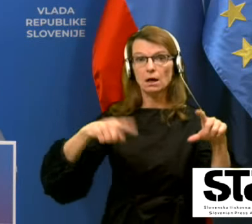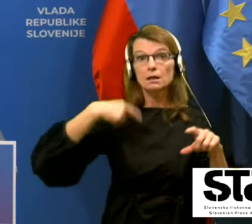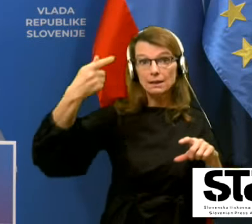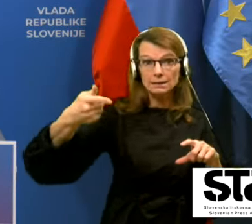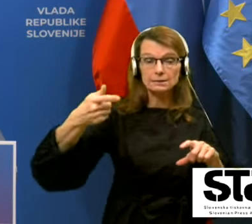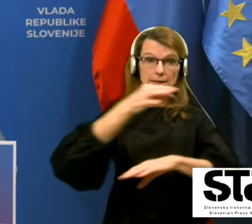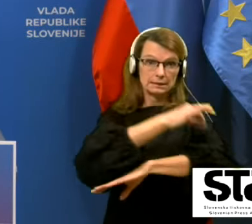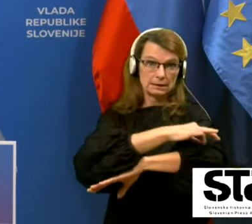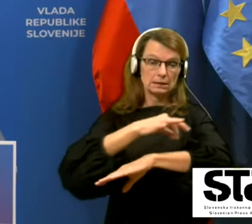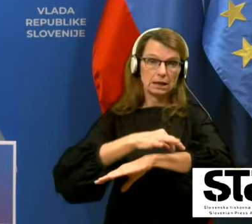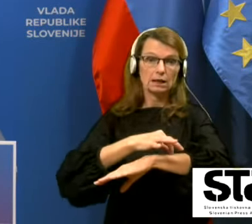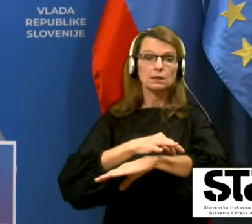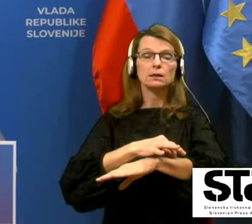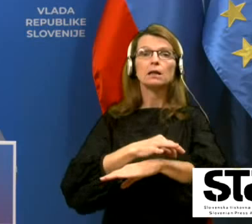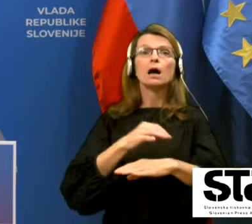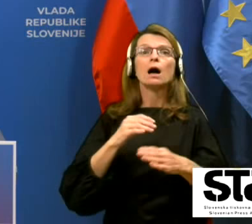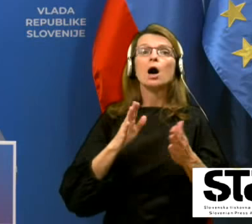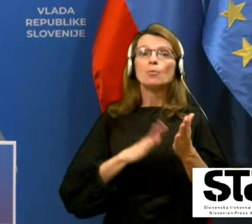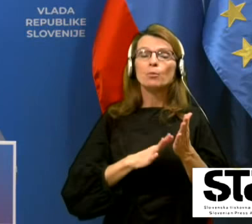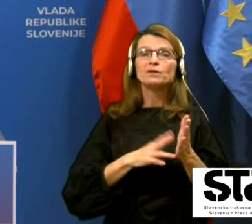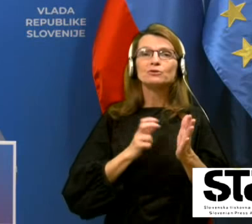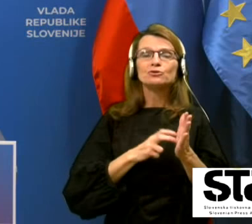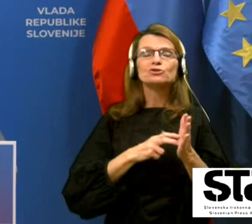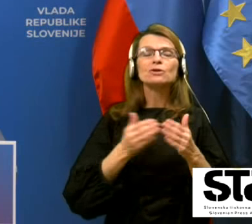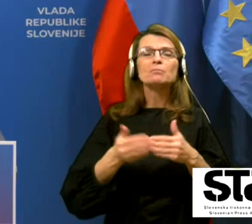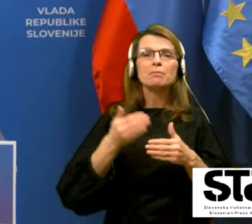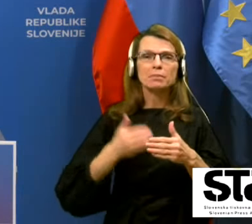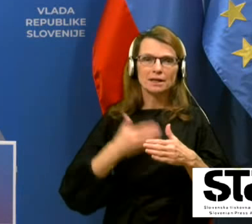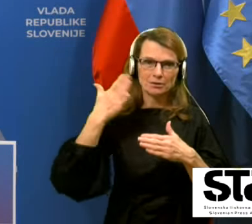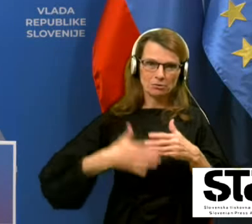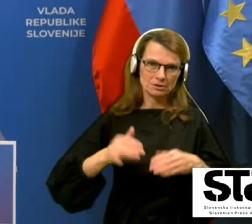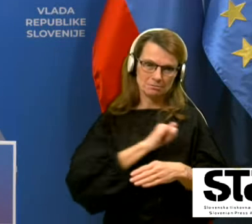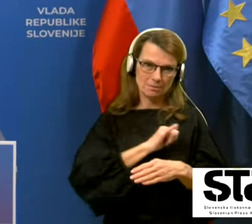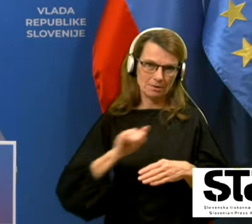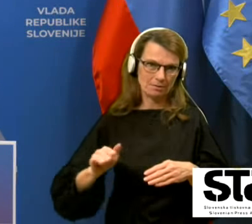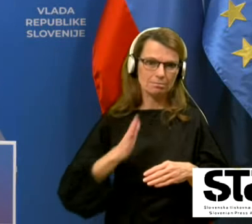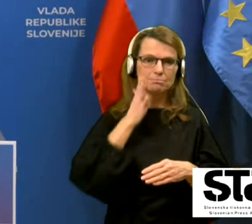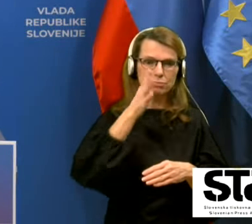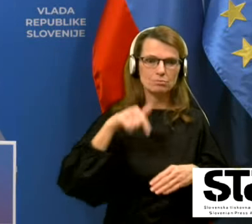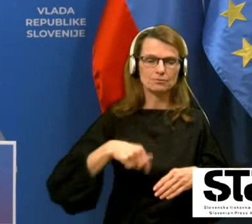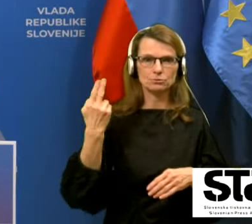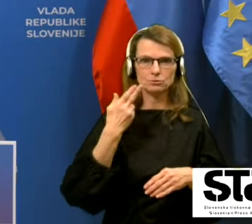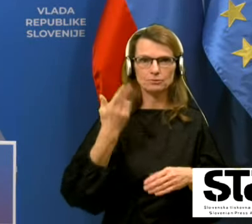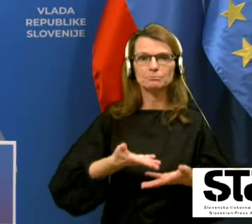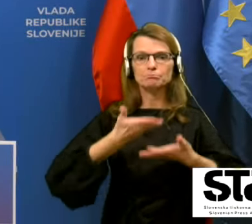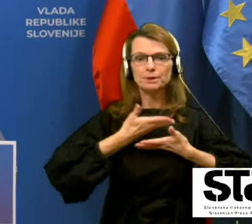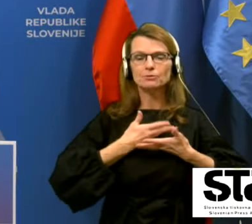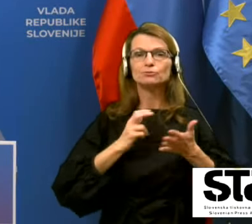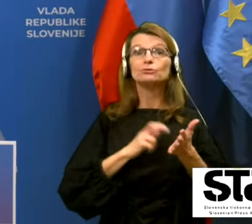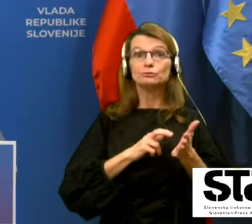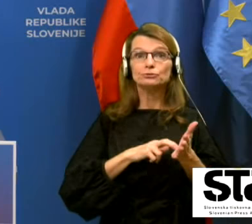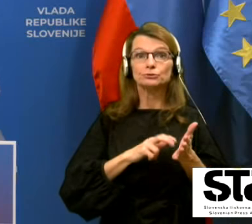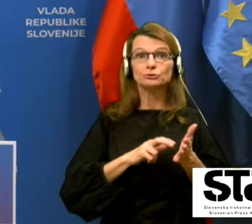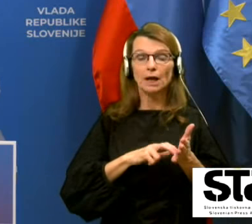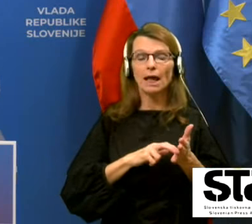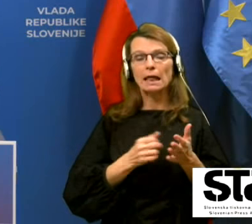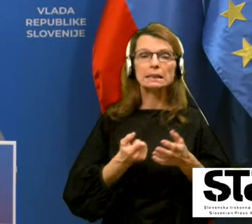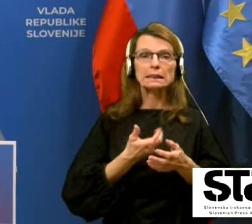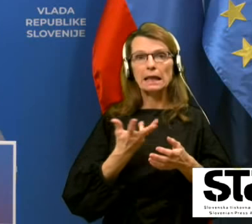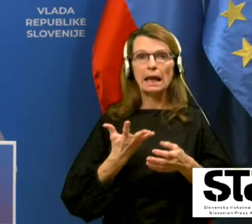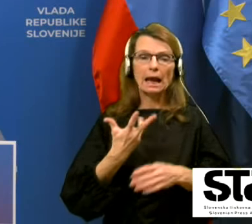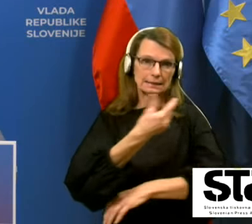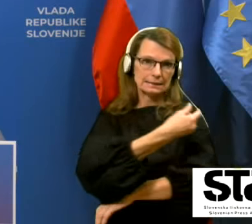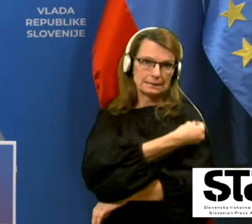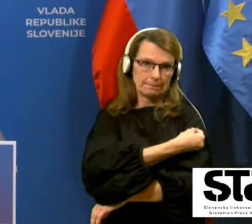tednu, torej še pred koncem leta, bomo v Sloveniji prijeli še nekaj